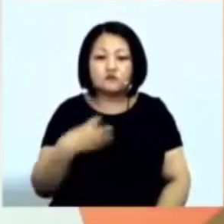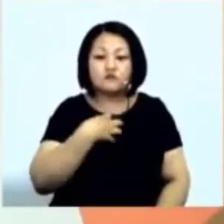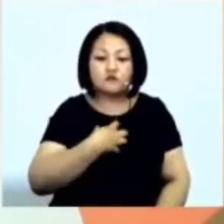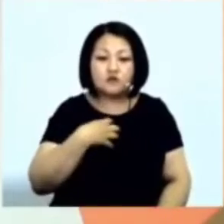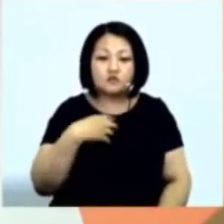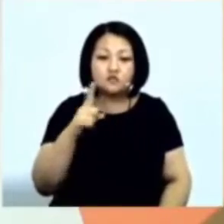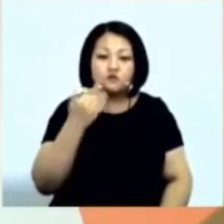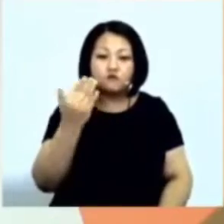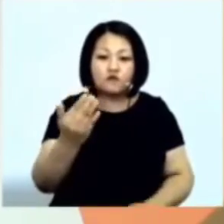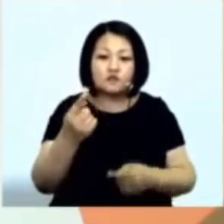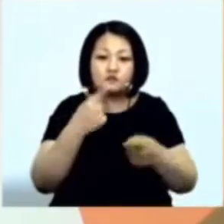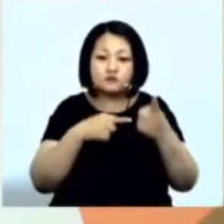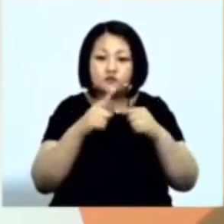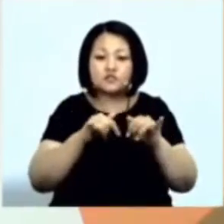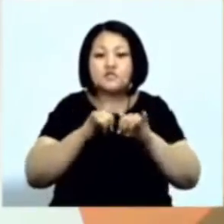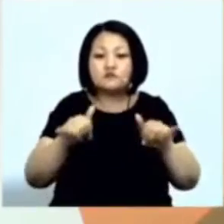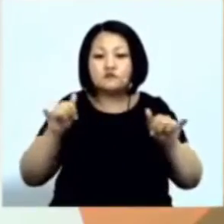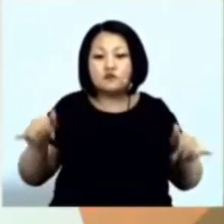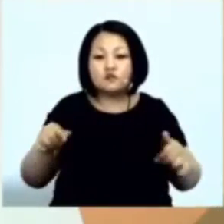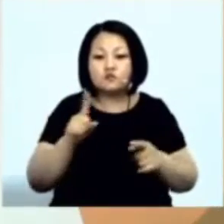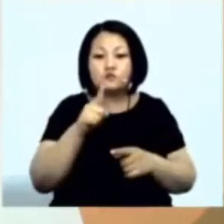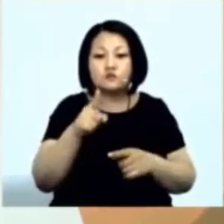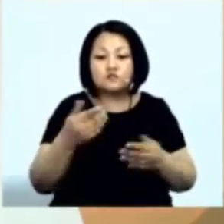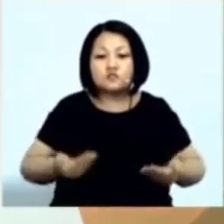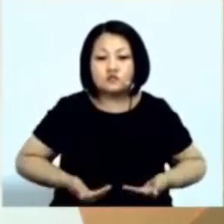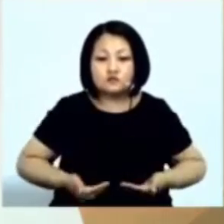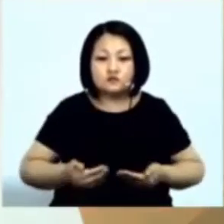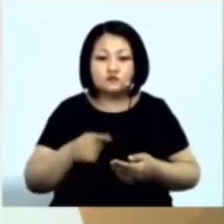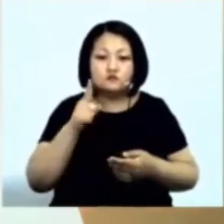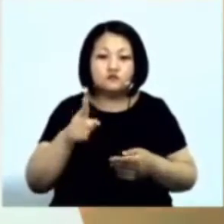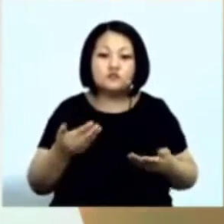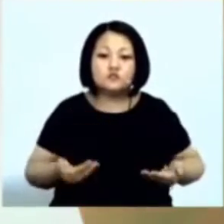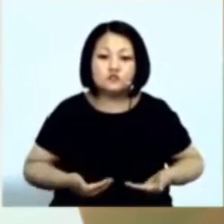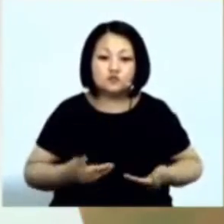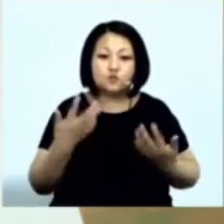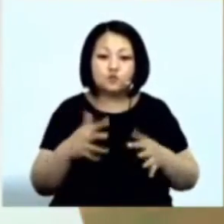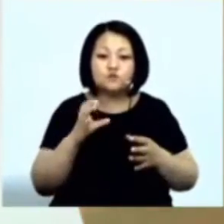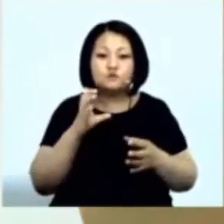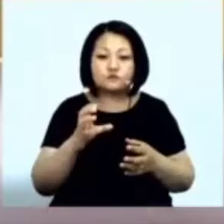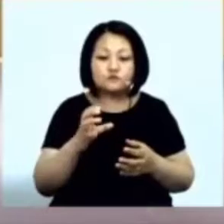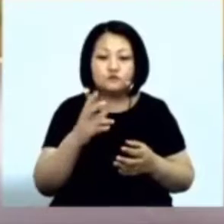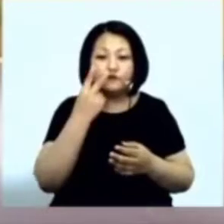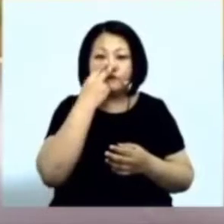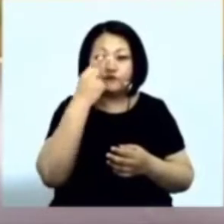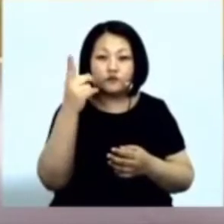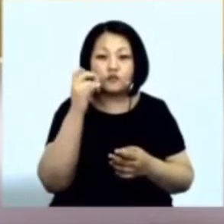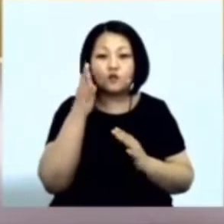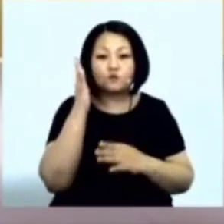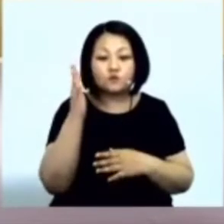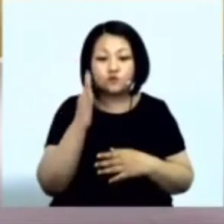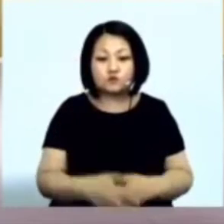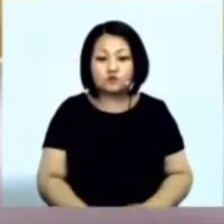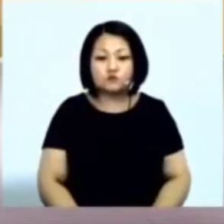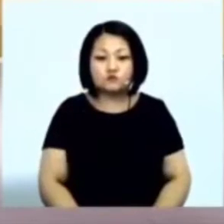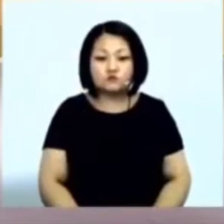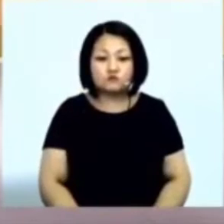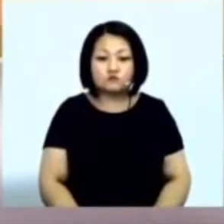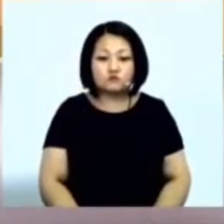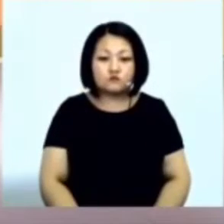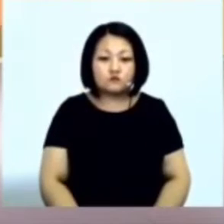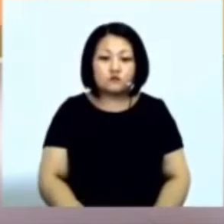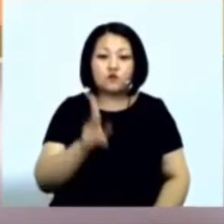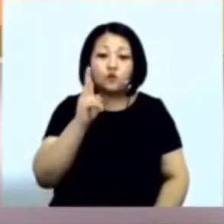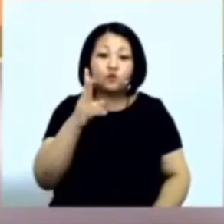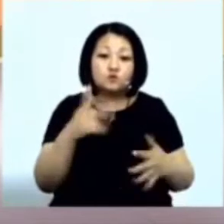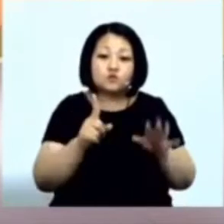ваш бизнес развивался Чтобы вы жили Чтобы вы жили Уже с видом на будущее Кто-то начал строить дома Кто-то начал